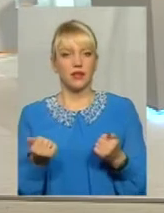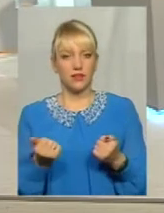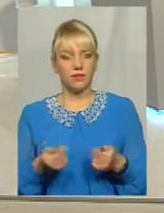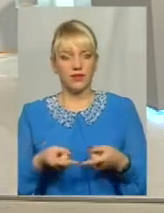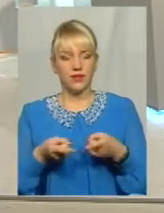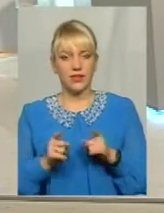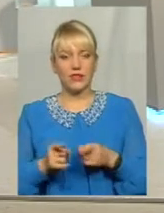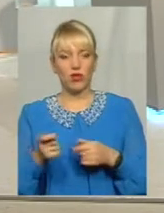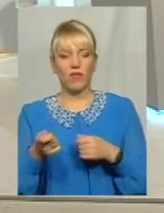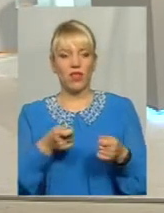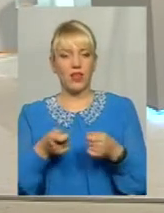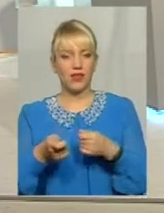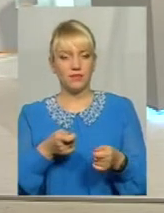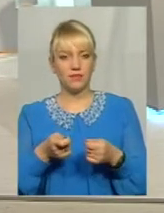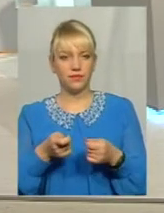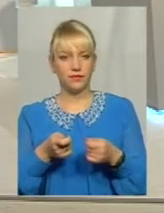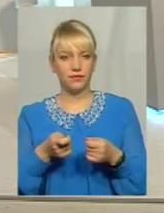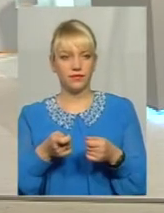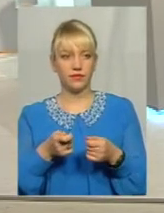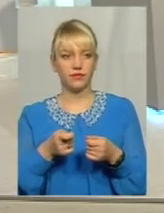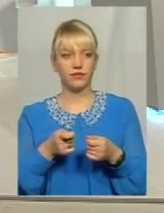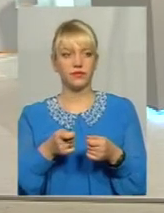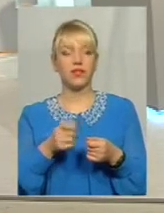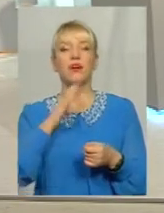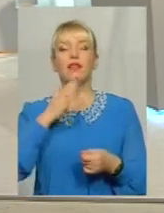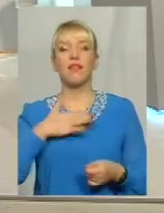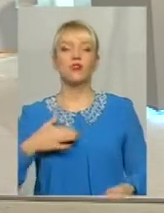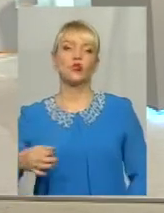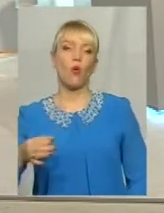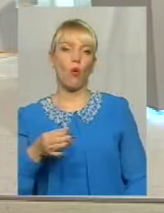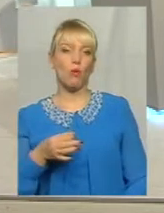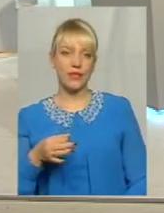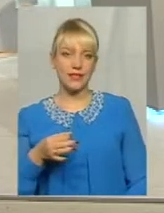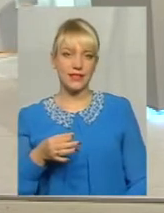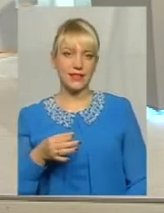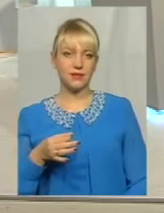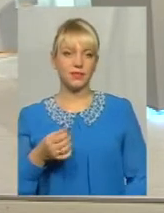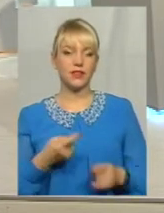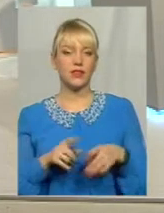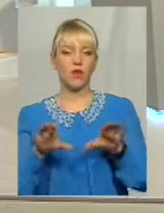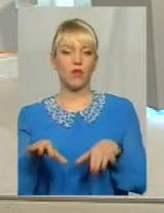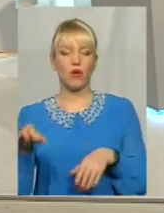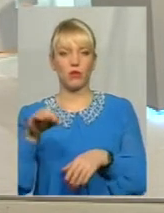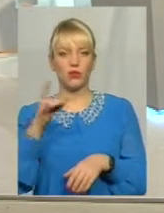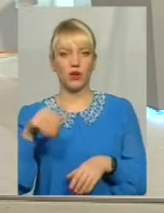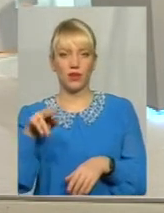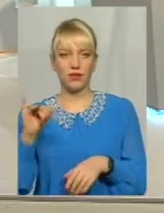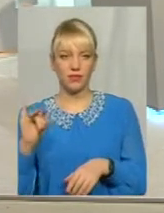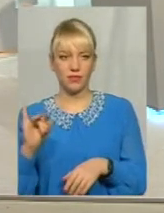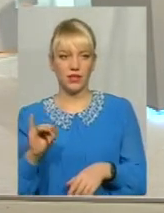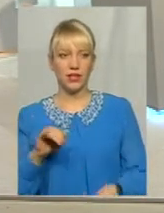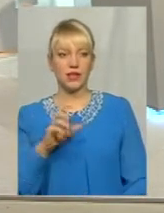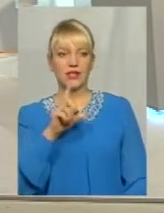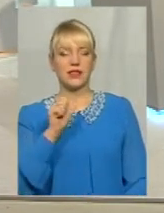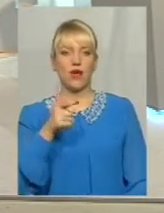влада в нашій області, власне, це і голова обласної ради Михайло